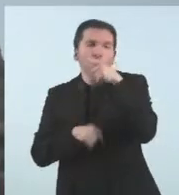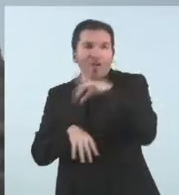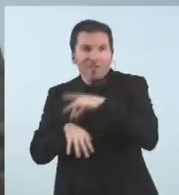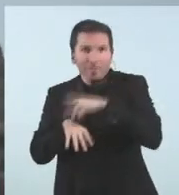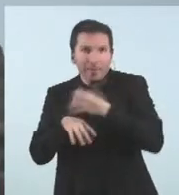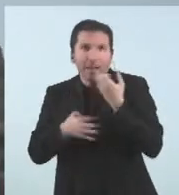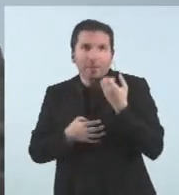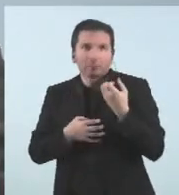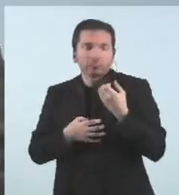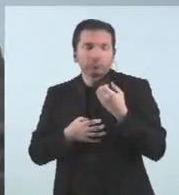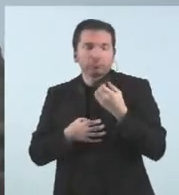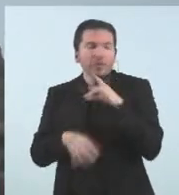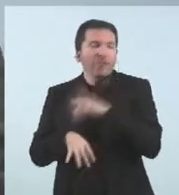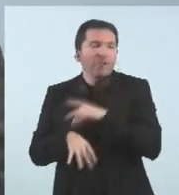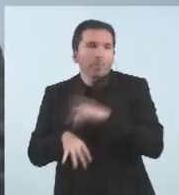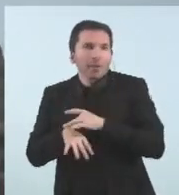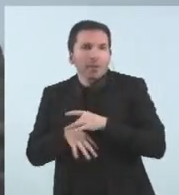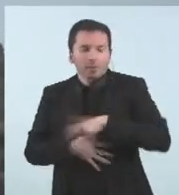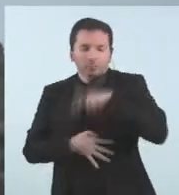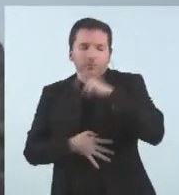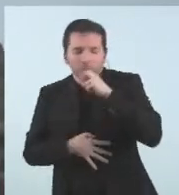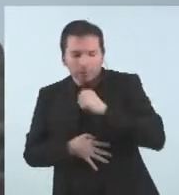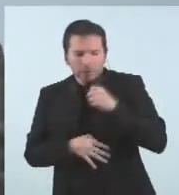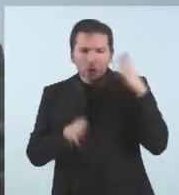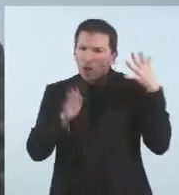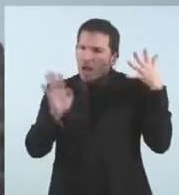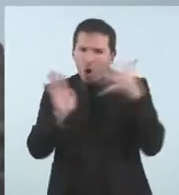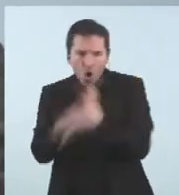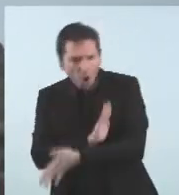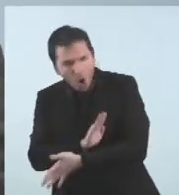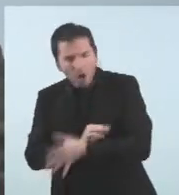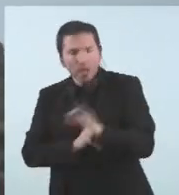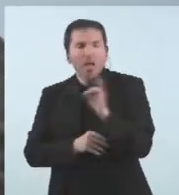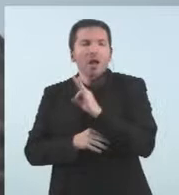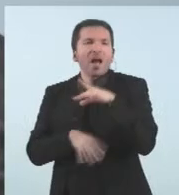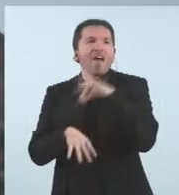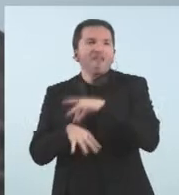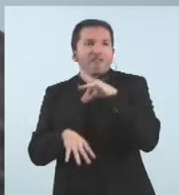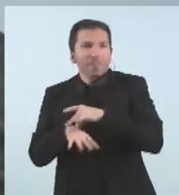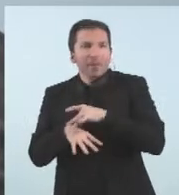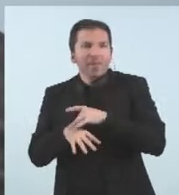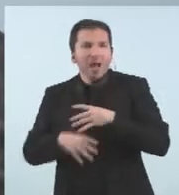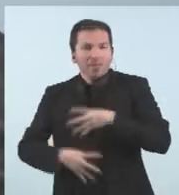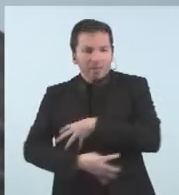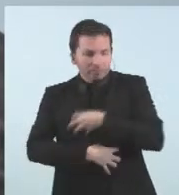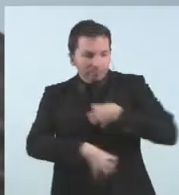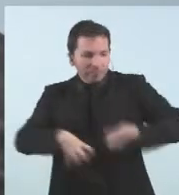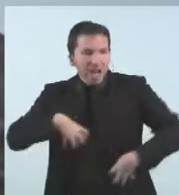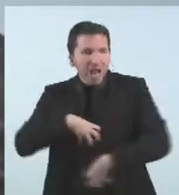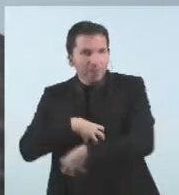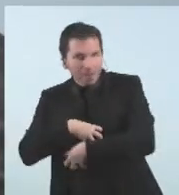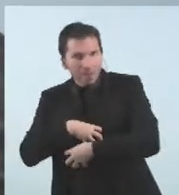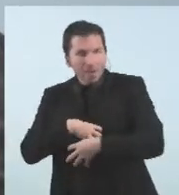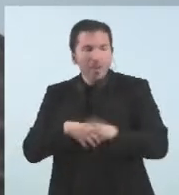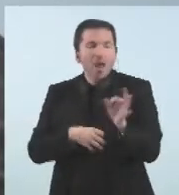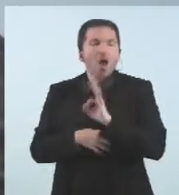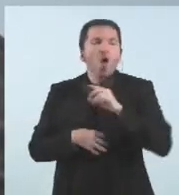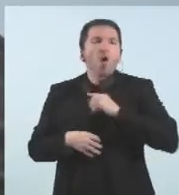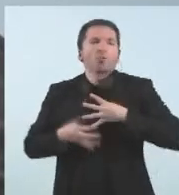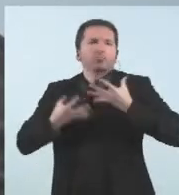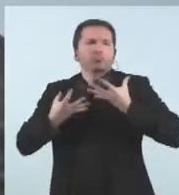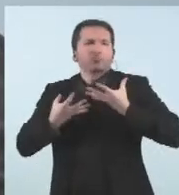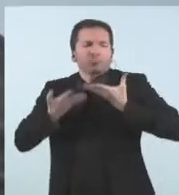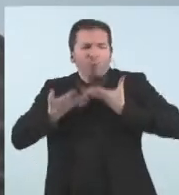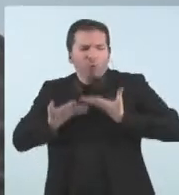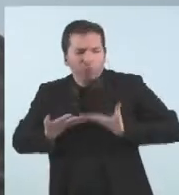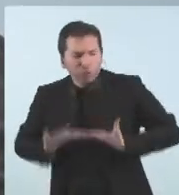malalties respiratòries cròniques, cardiopaties, malalties immunosupressores, trasplantaments d'òrgans, és a dir, immunodeprimits, etcètera,